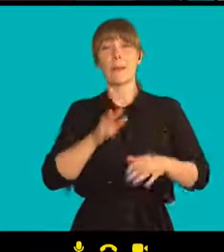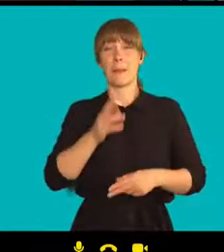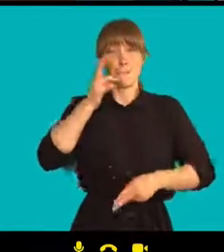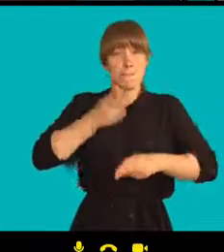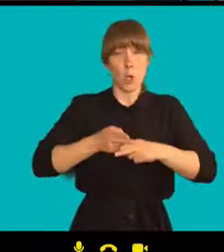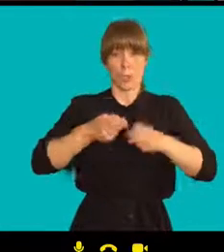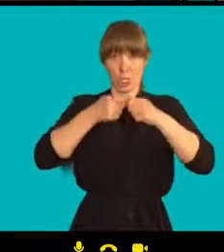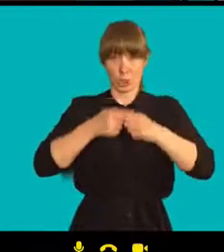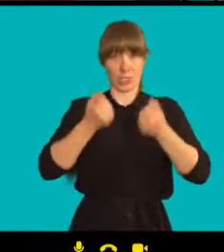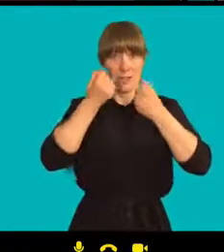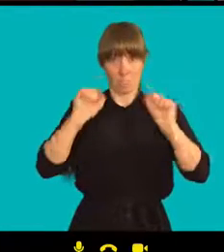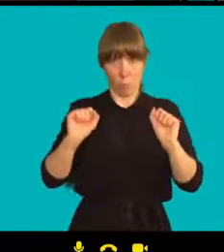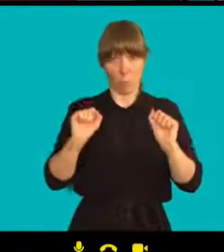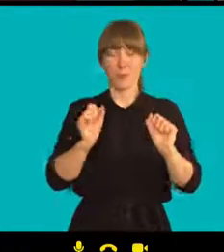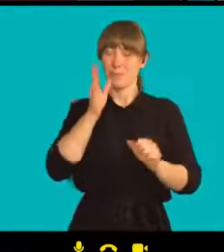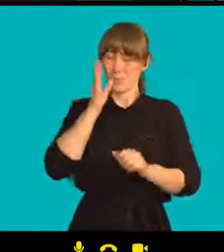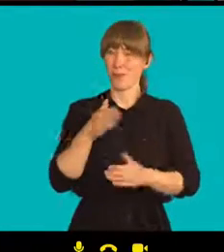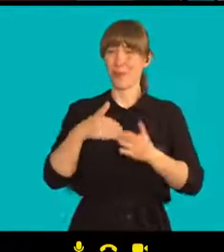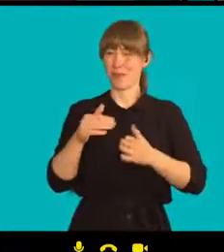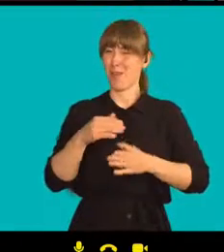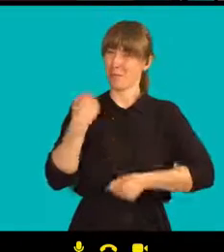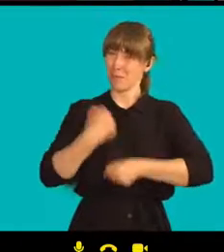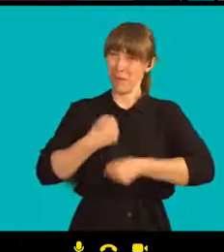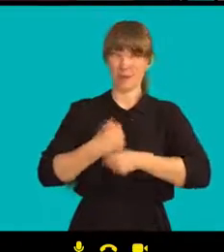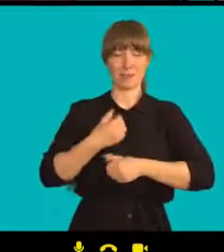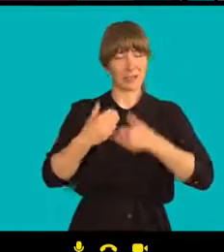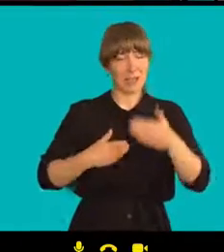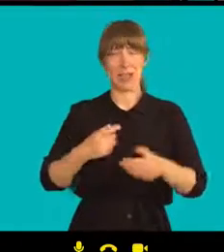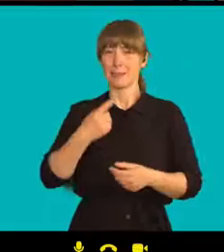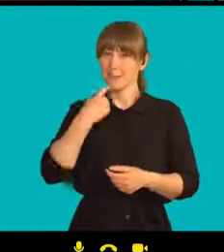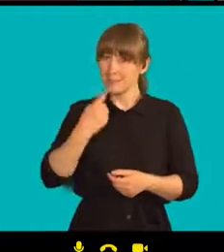A chceme dál pokračovat, budeme dál pokračovat